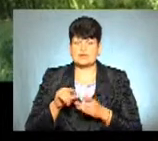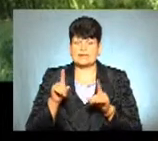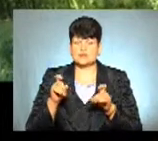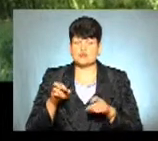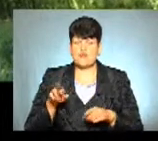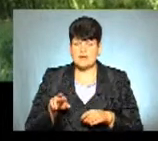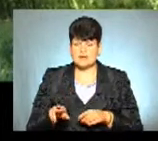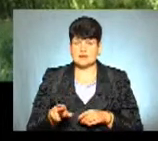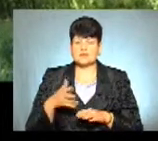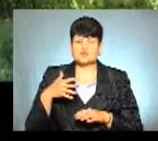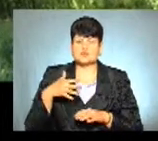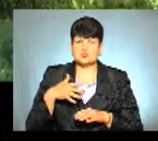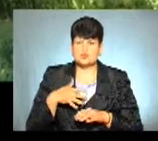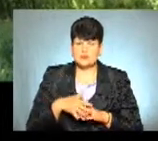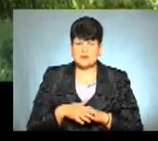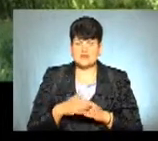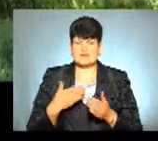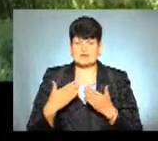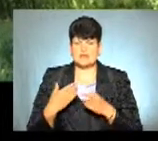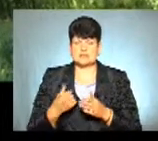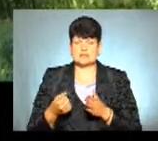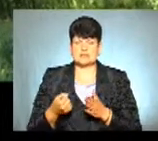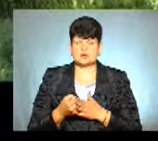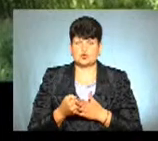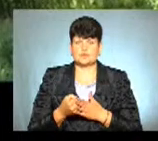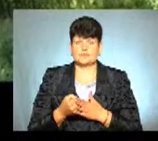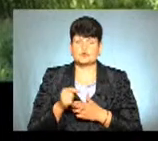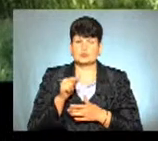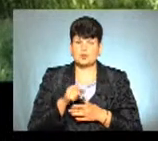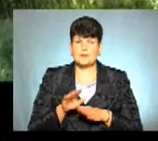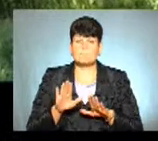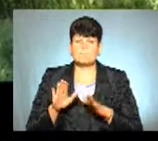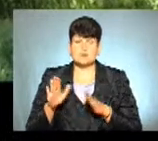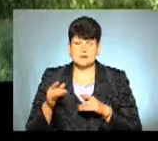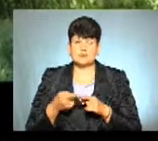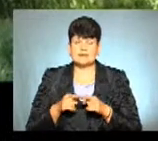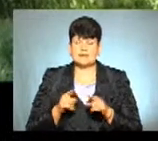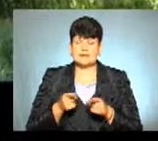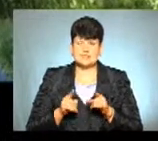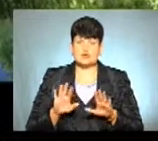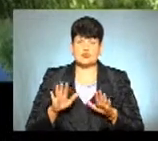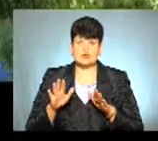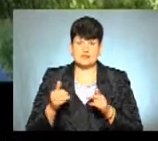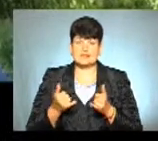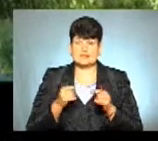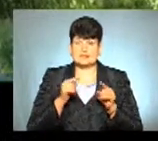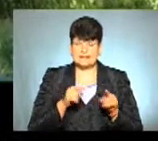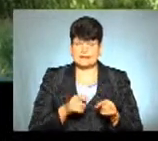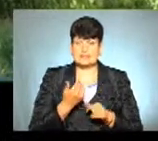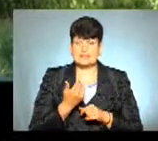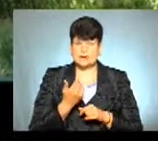з розумінням віднеслися до тої події, бо це справді подія для них, для їхнього